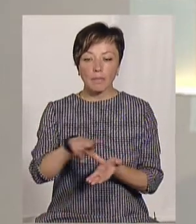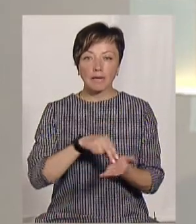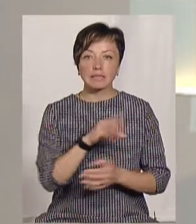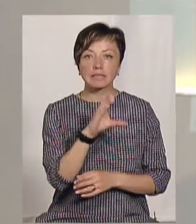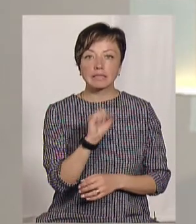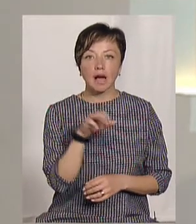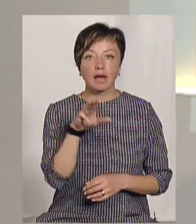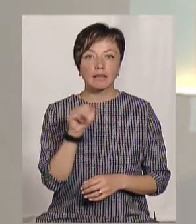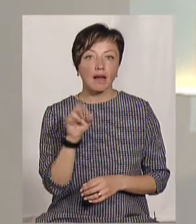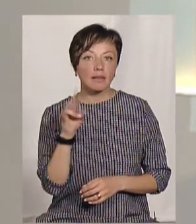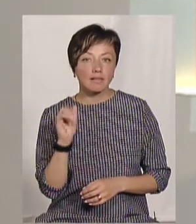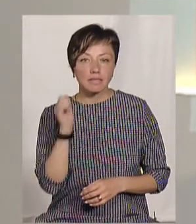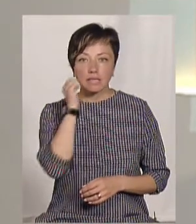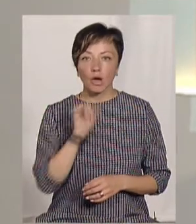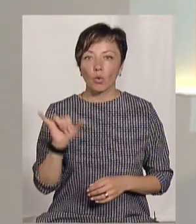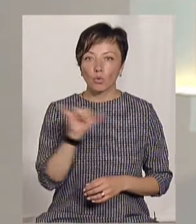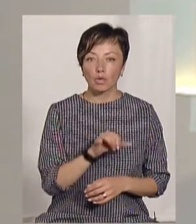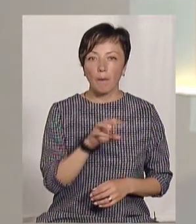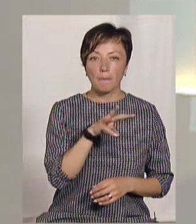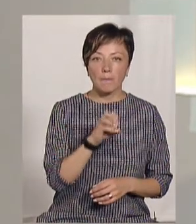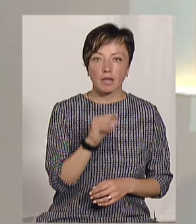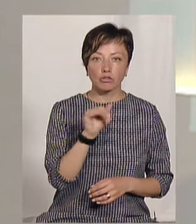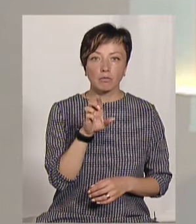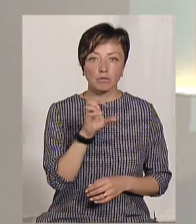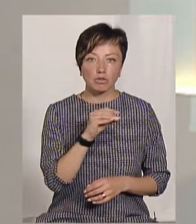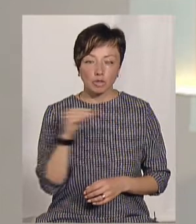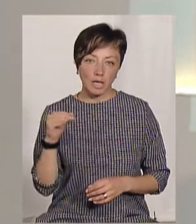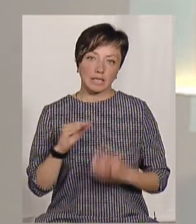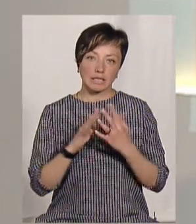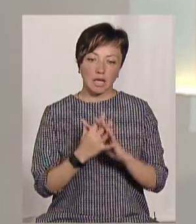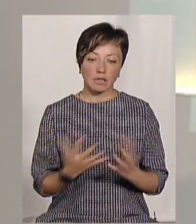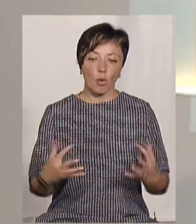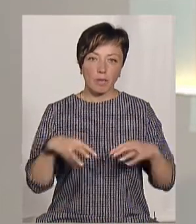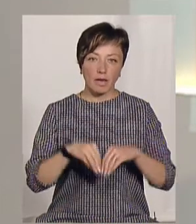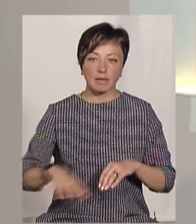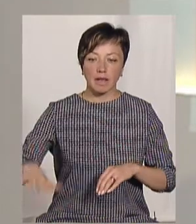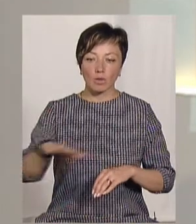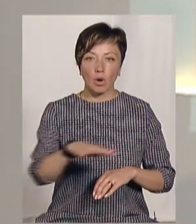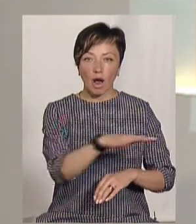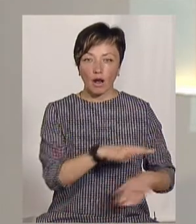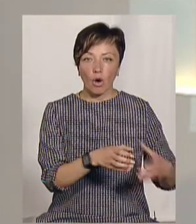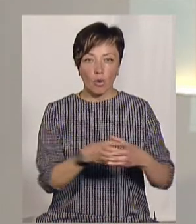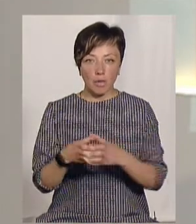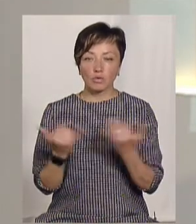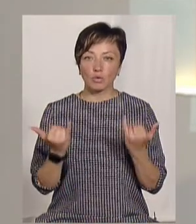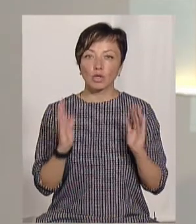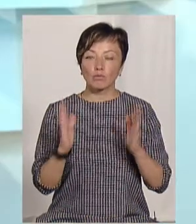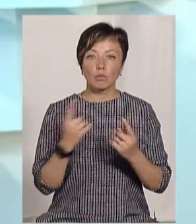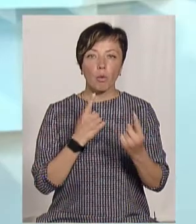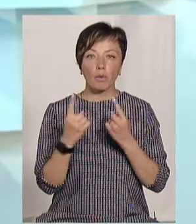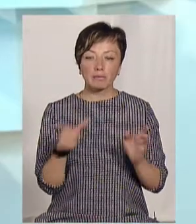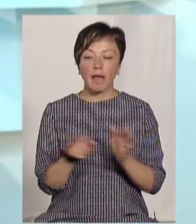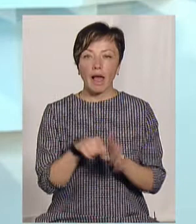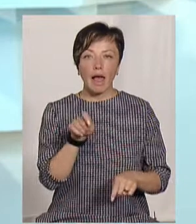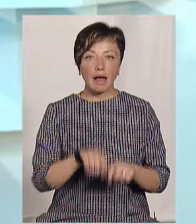Сатанівської, Староушицької та Меджибіської селищних об'єднаних територіальних громад. Сьогодні ми будемо говорити